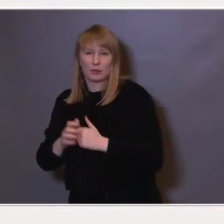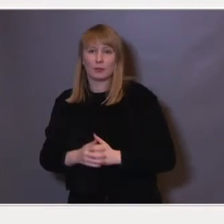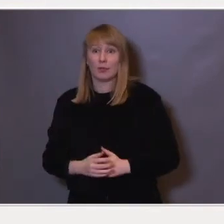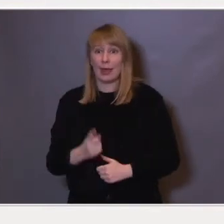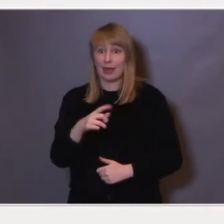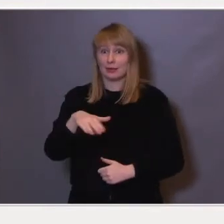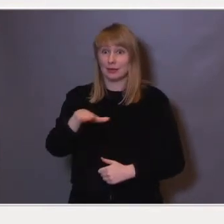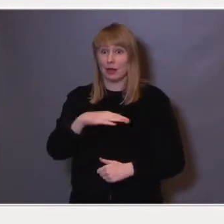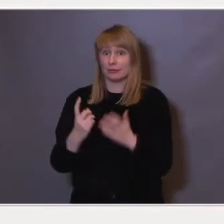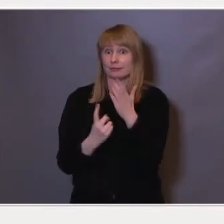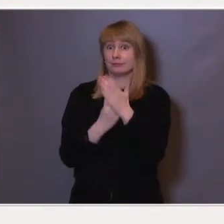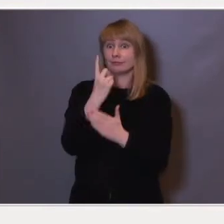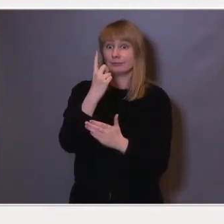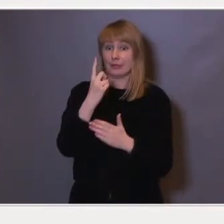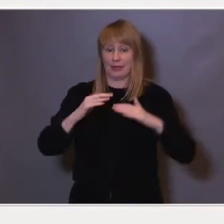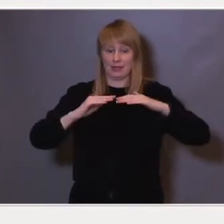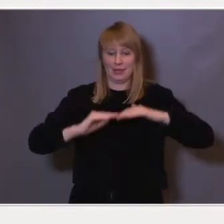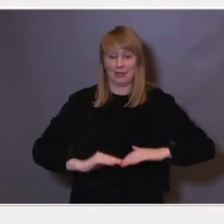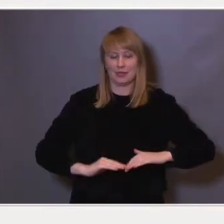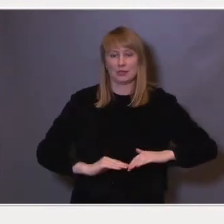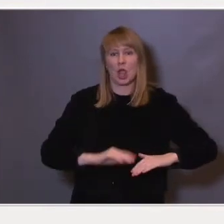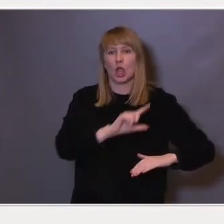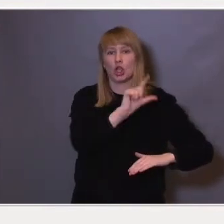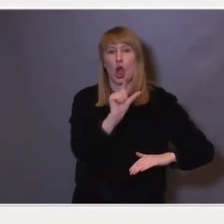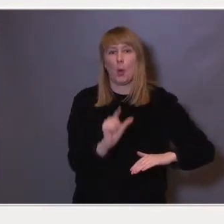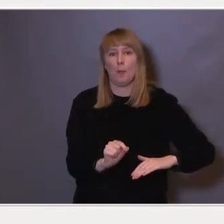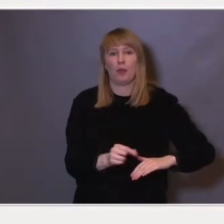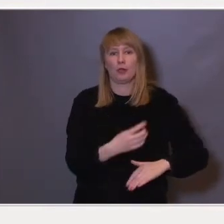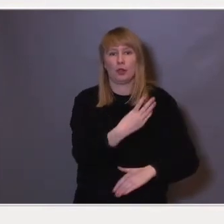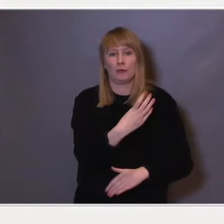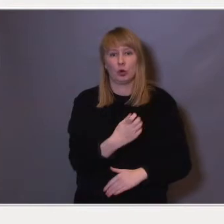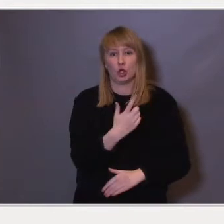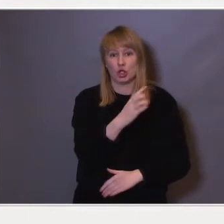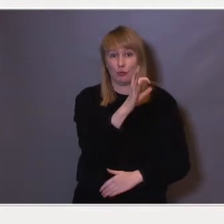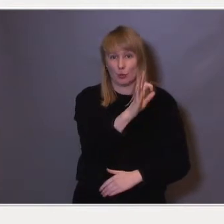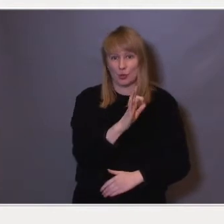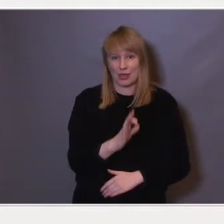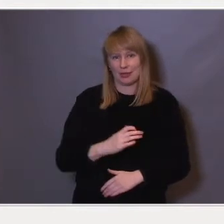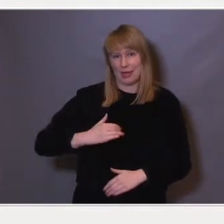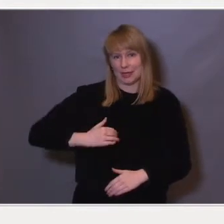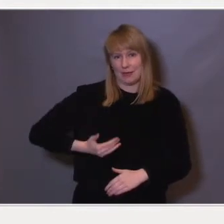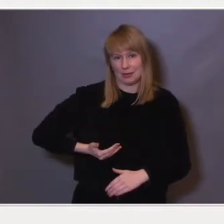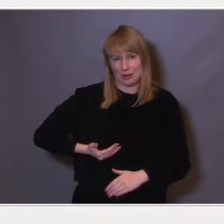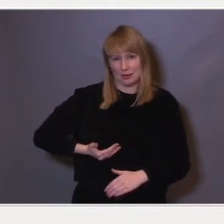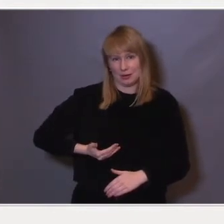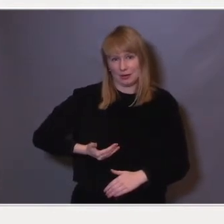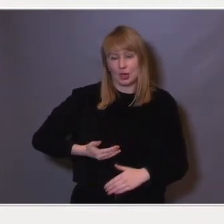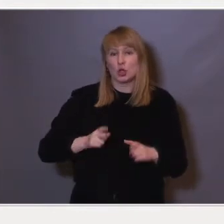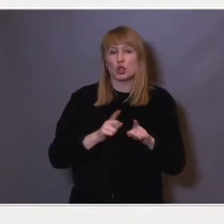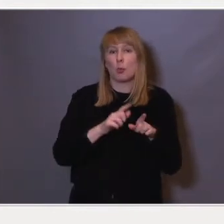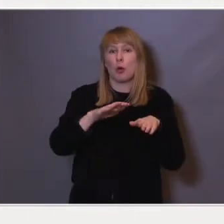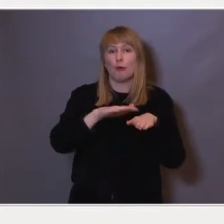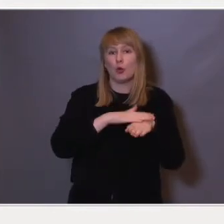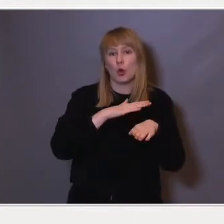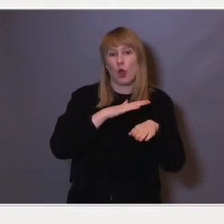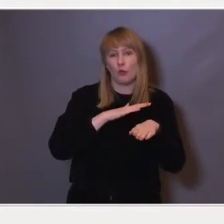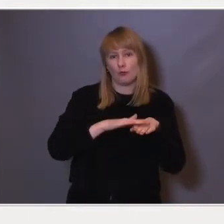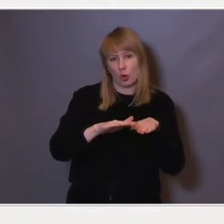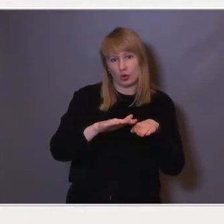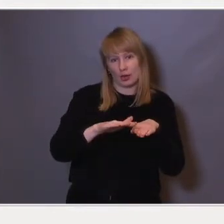land som skiller seg ut, som ligger alle nederst, og det er Japan med 47 prosent kvinner, blant de som fullførte